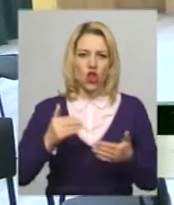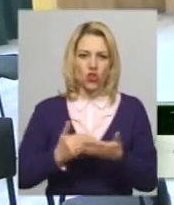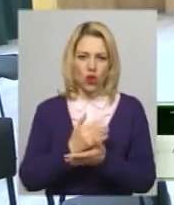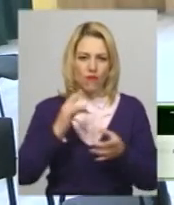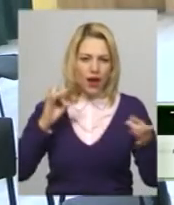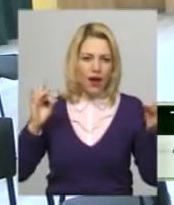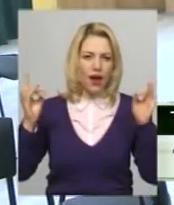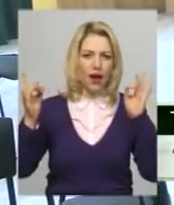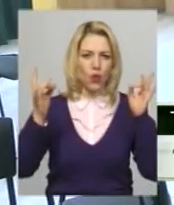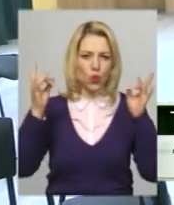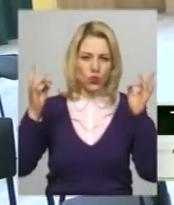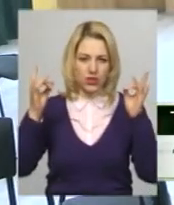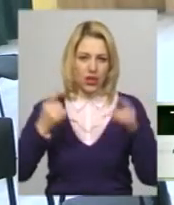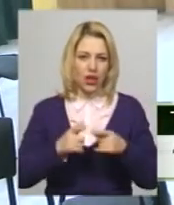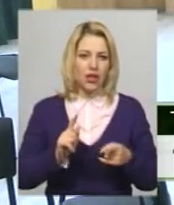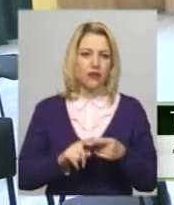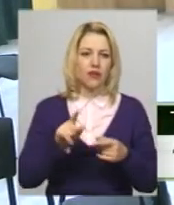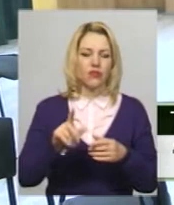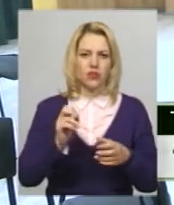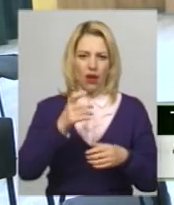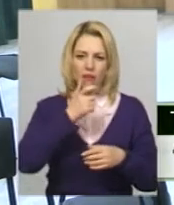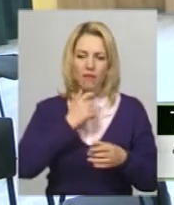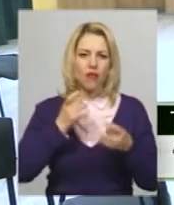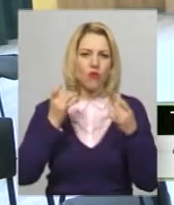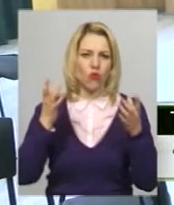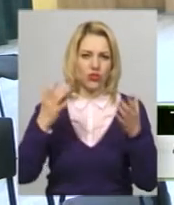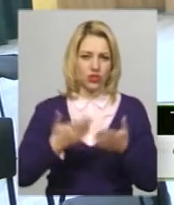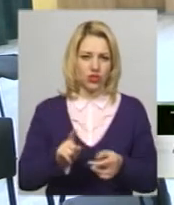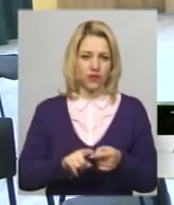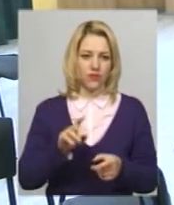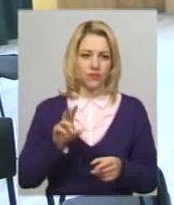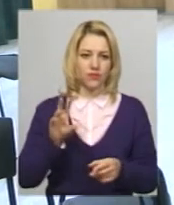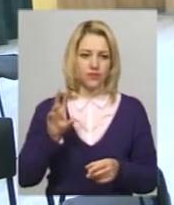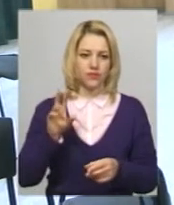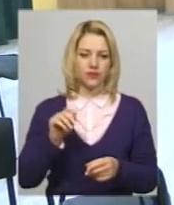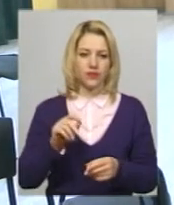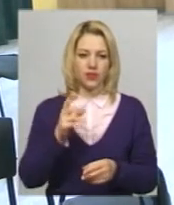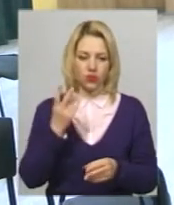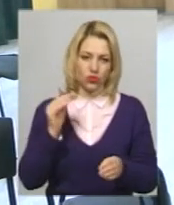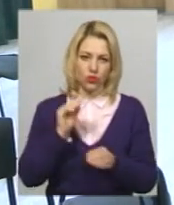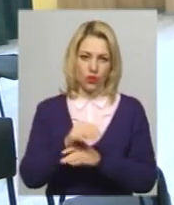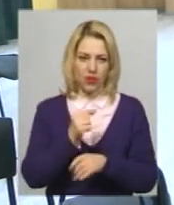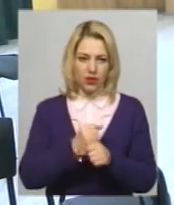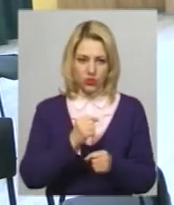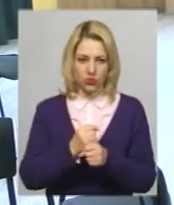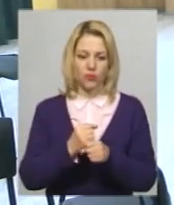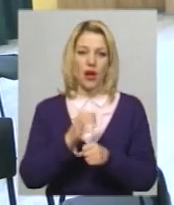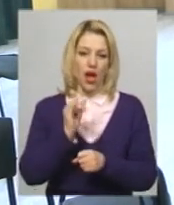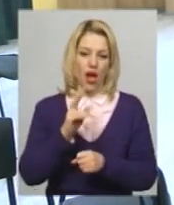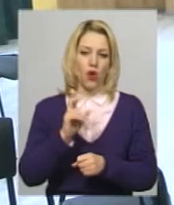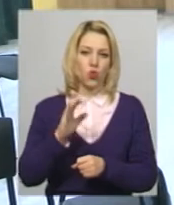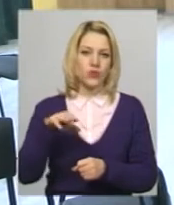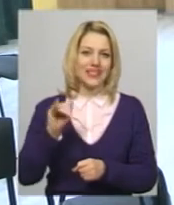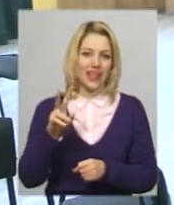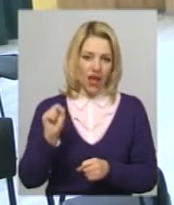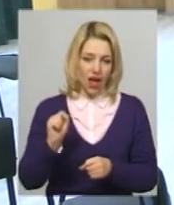благородніший, має відстави, ми ще його там трошки допрацюємо, може, акустично, і думаю, що